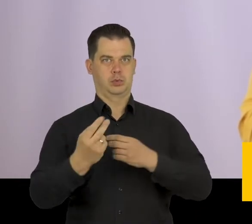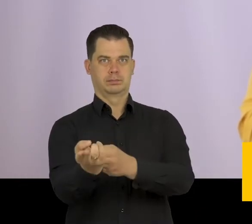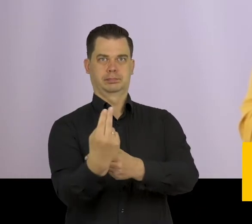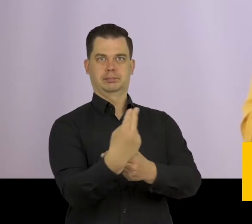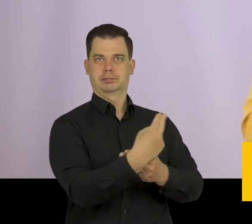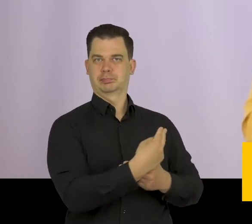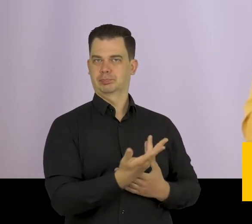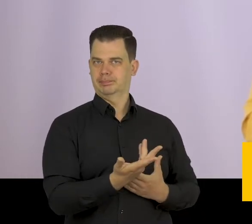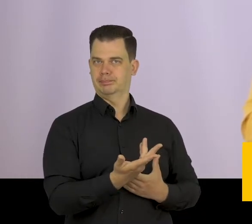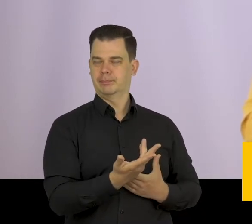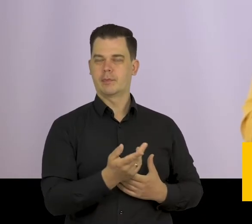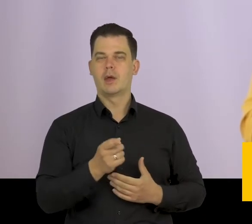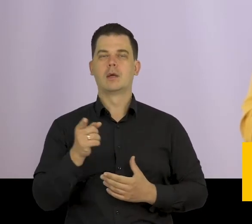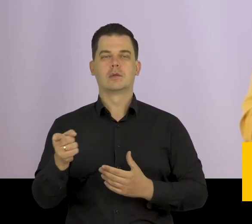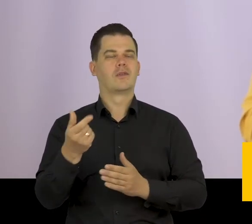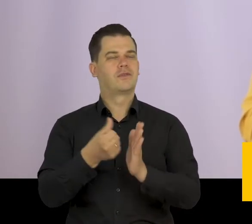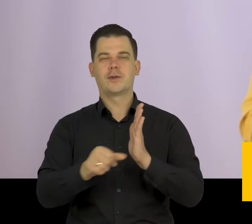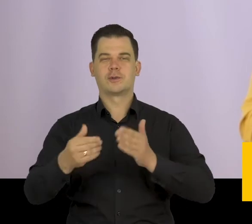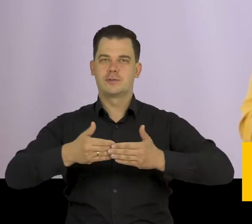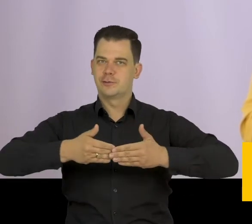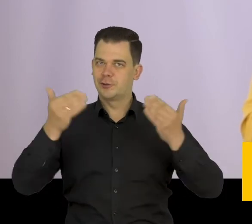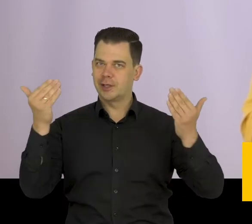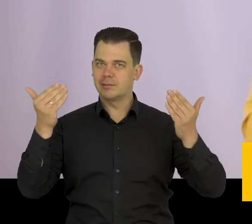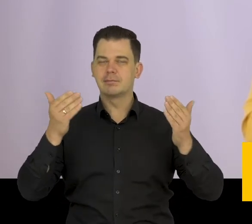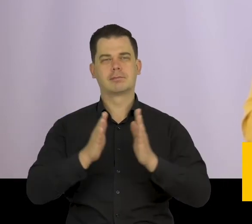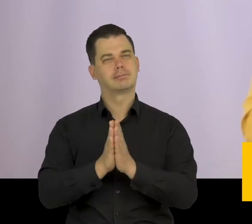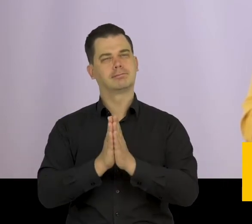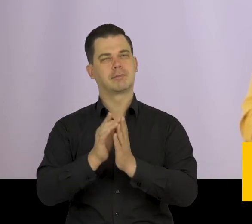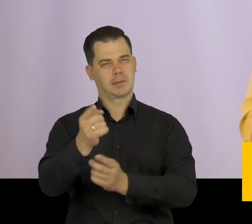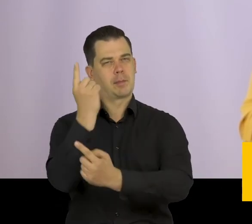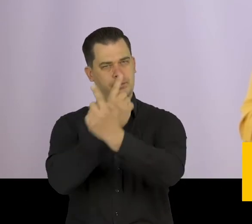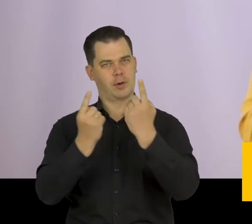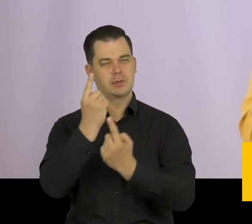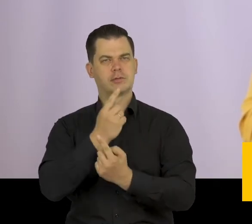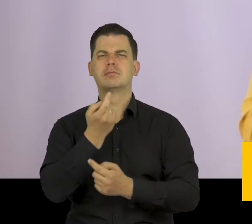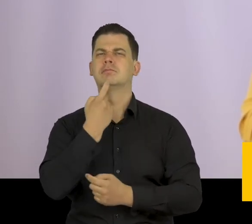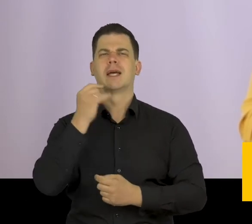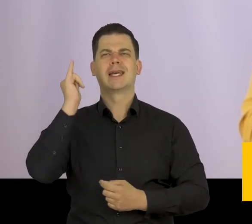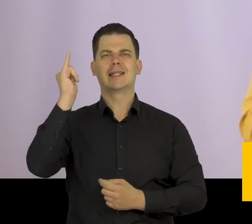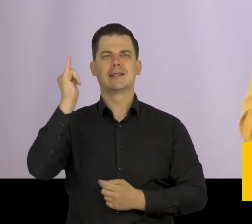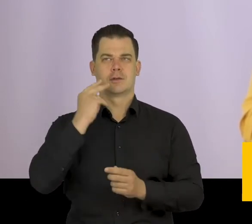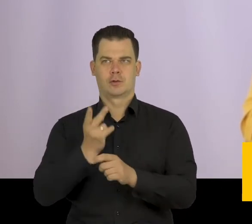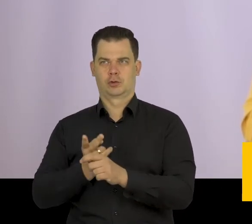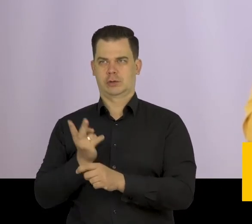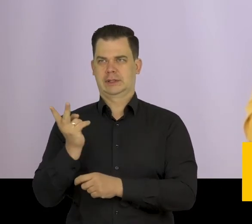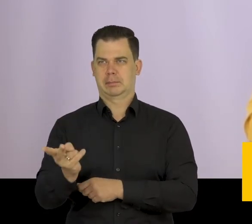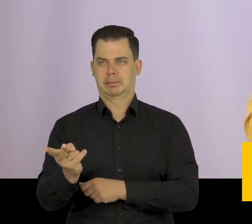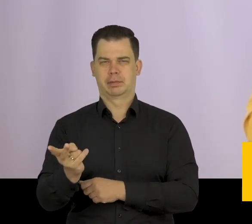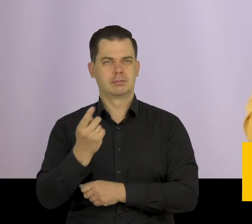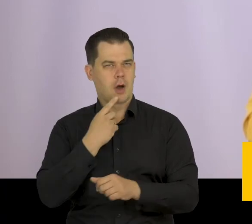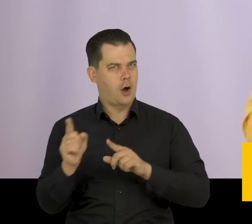nowych klientów. W tym szczególnym dniu zachęcam do refleksji na temat idei dostępności,